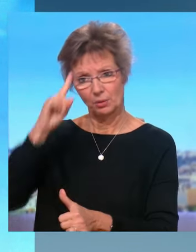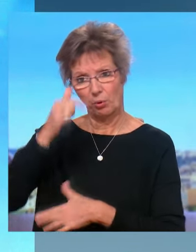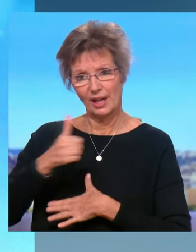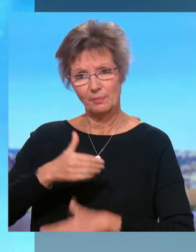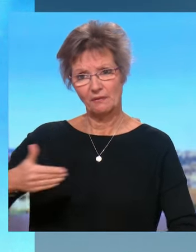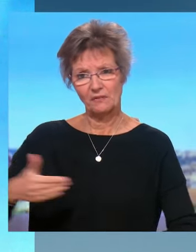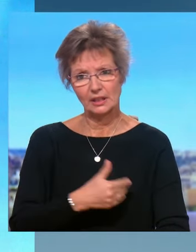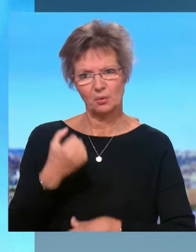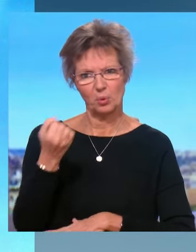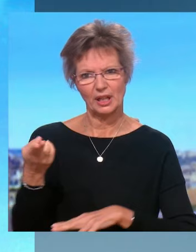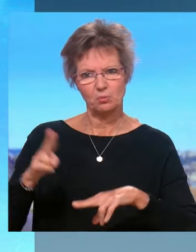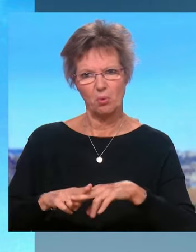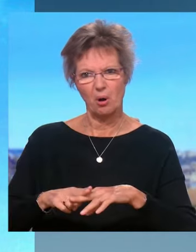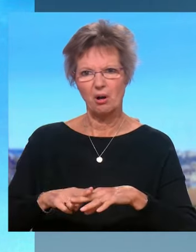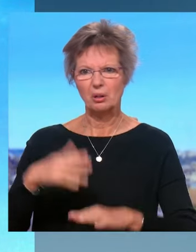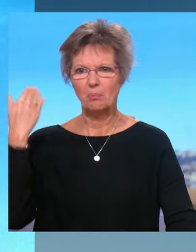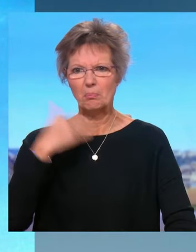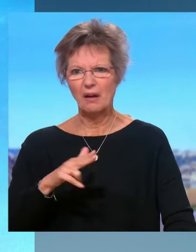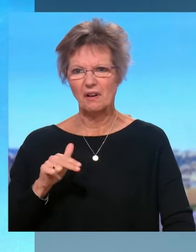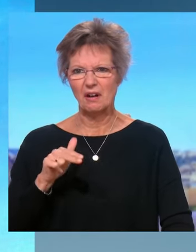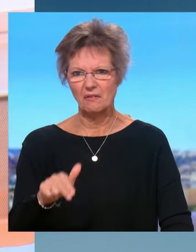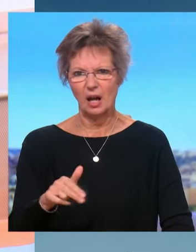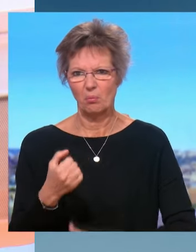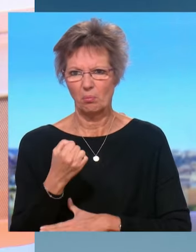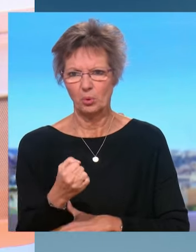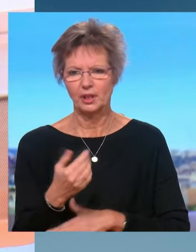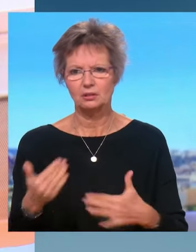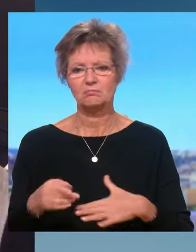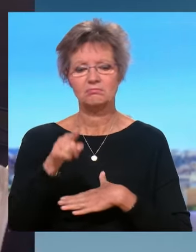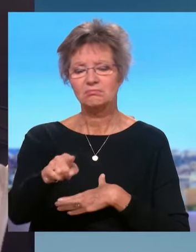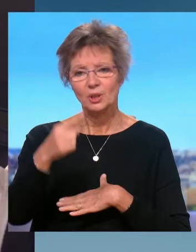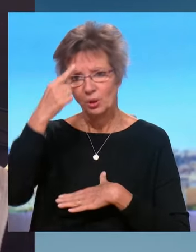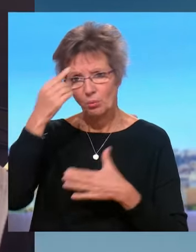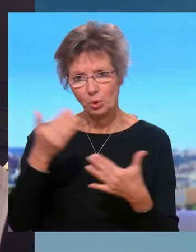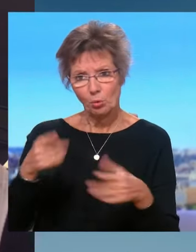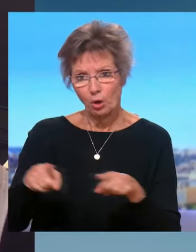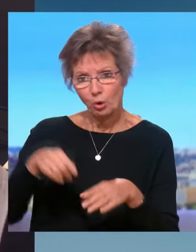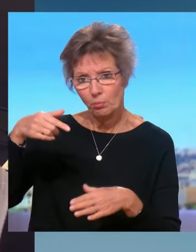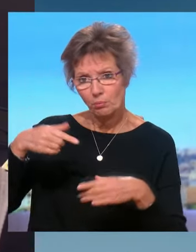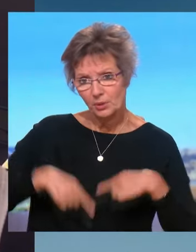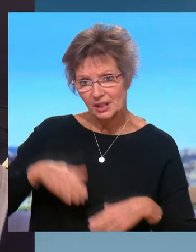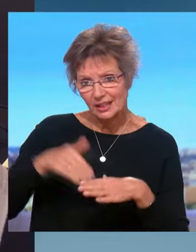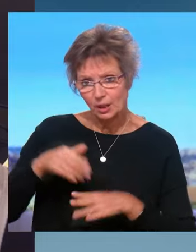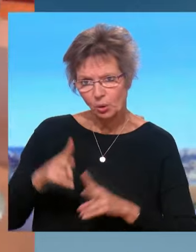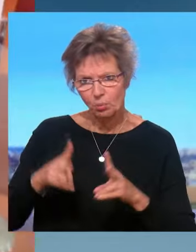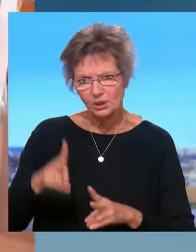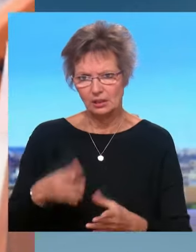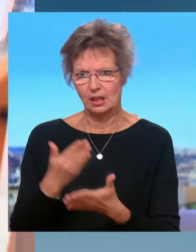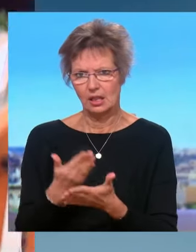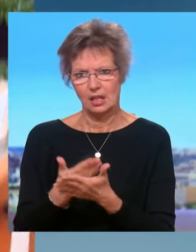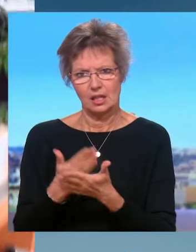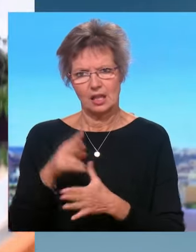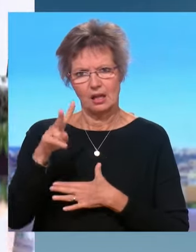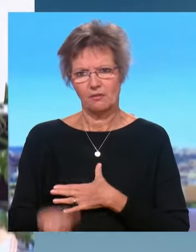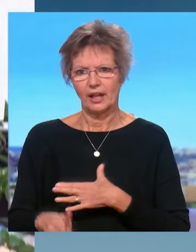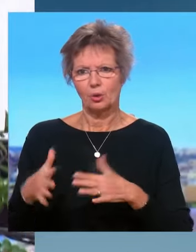menaces de mort, de décapitation, dit-elle notamment. Est-ce que vous diriez, comme le ministre de l'Intérieur vous avait évoqué, je cite, que ça témoigne, comme il l'avait dit,